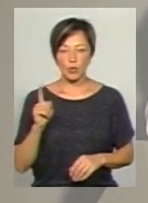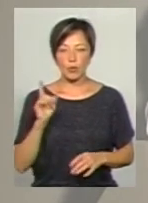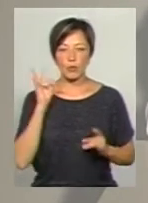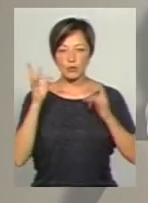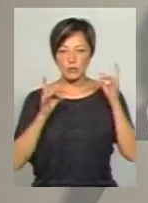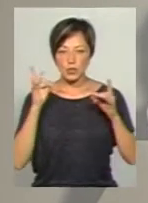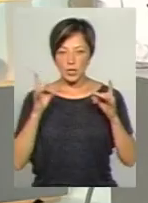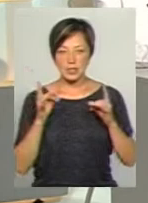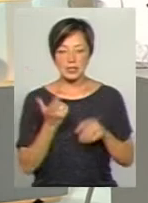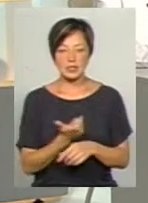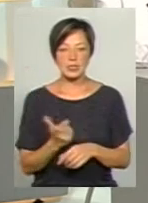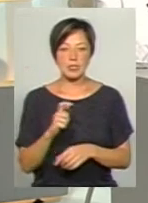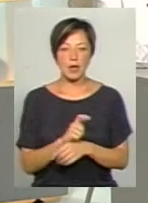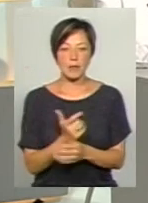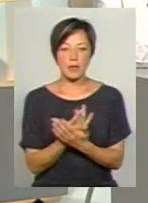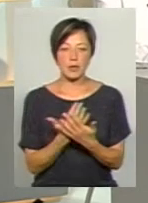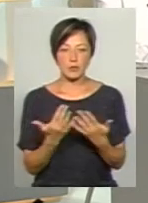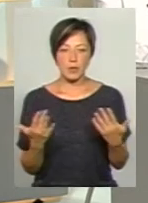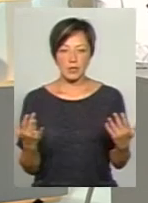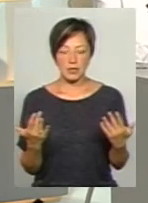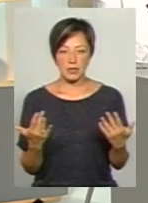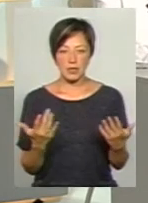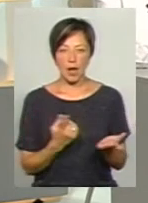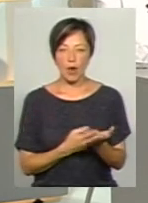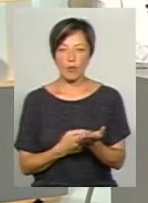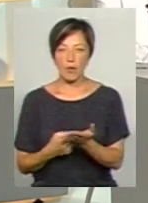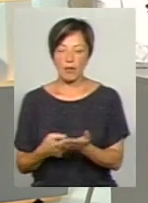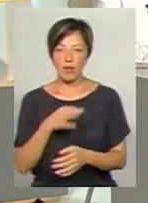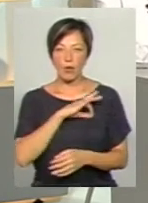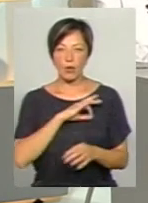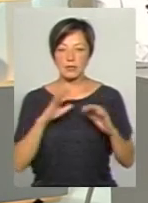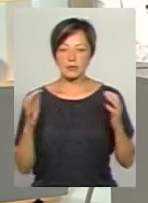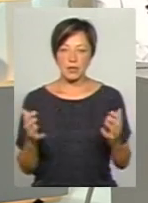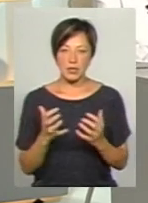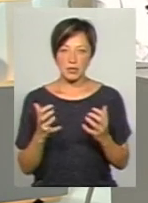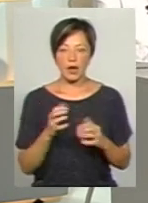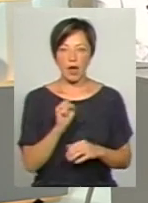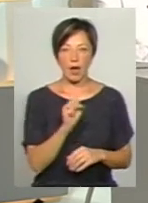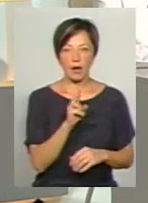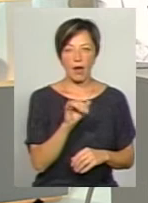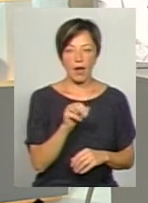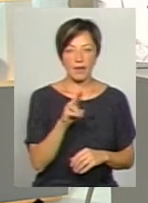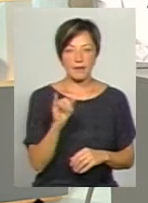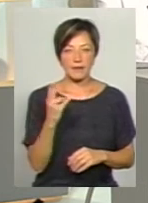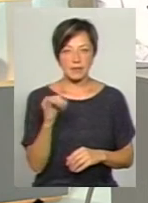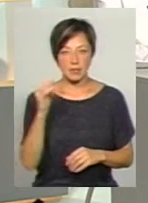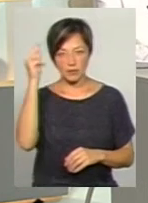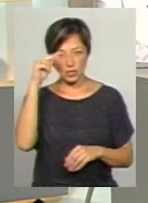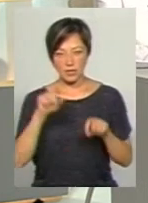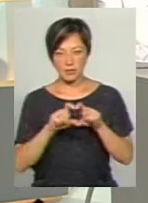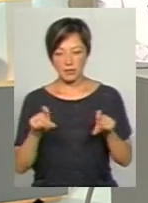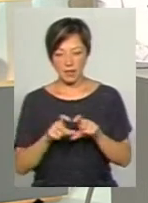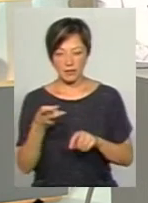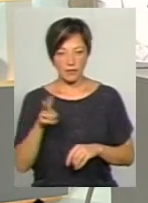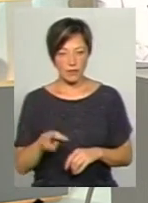аргументі самі різноманітні аргументи на користь збереження Гнатовецької, Аркадійовецької навчальних закладів,